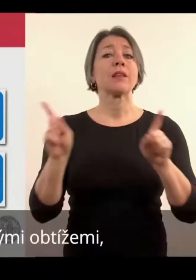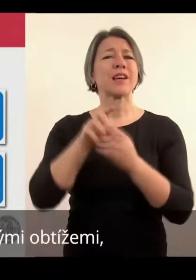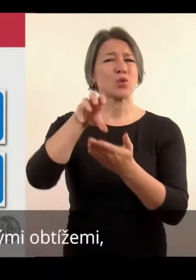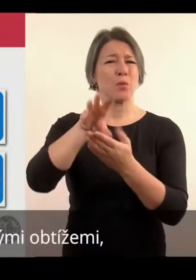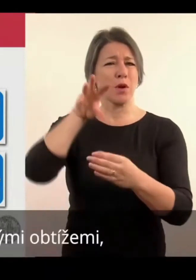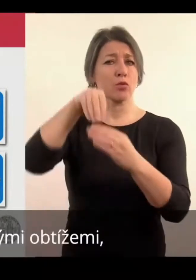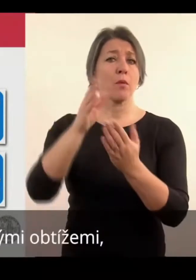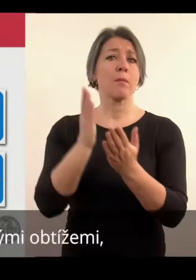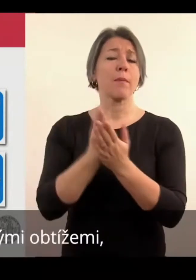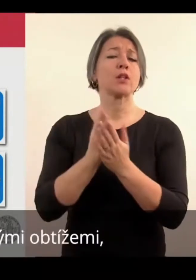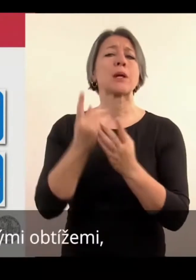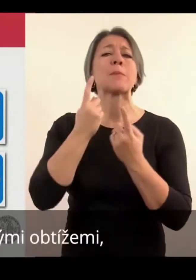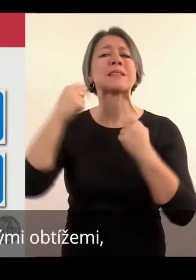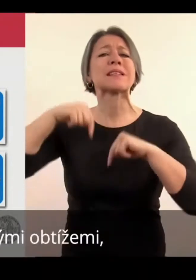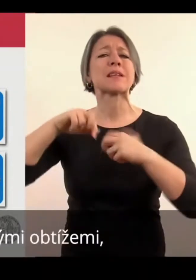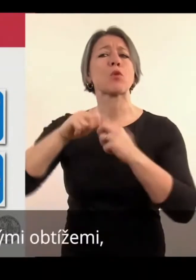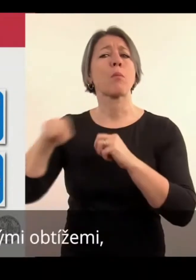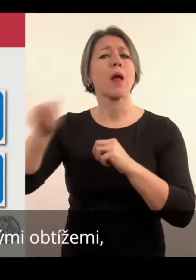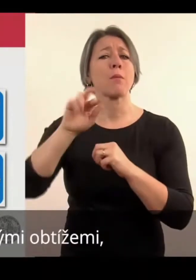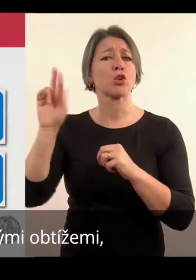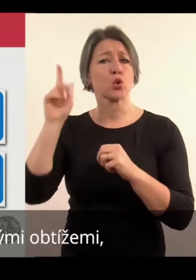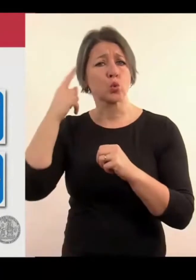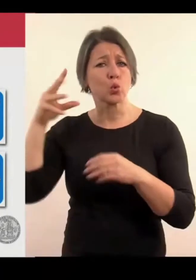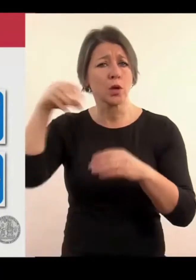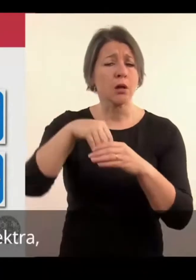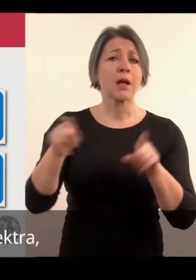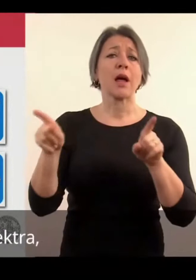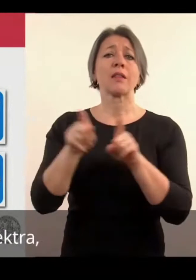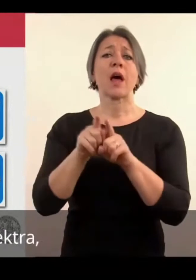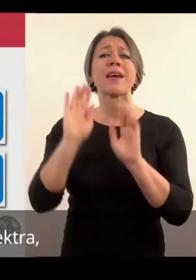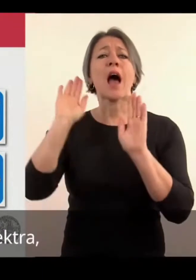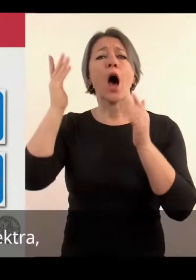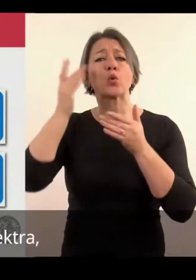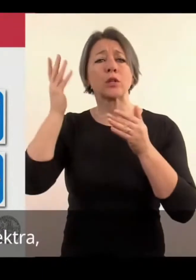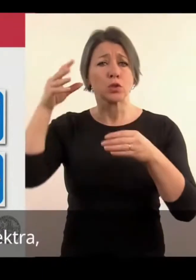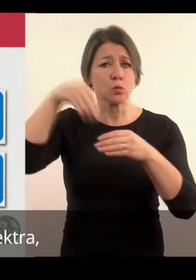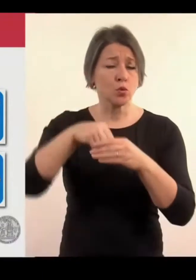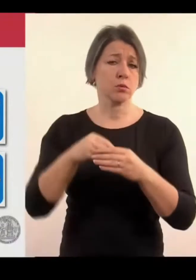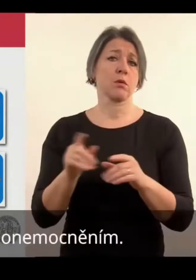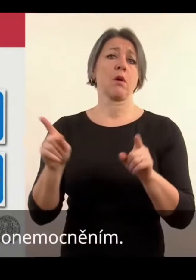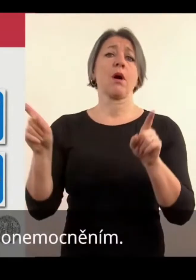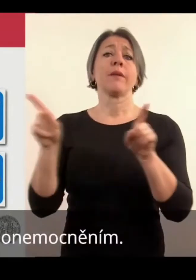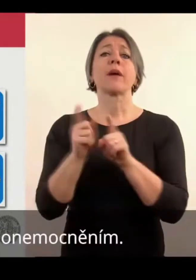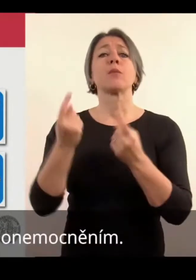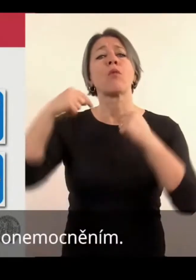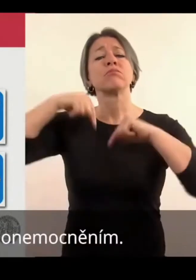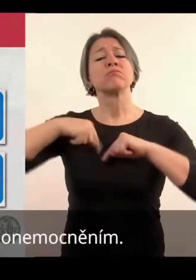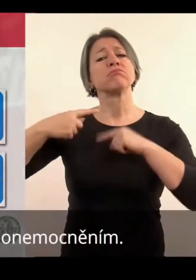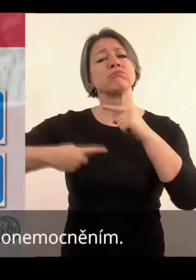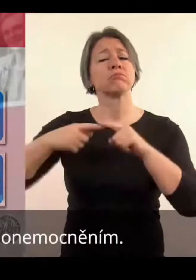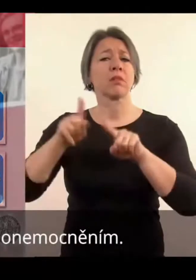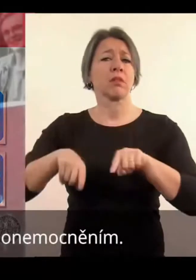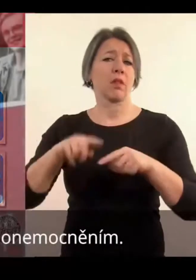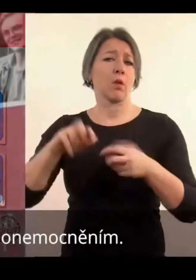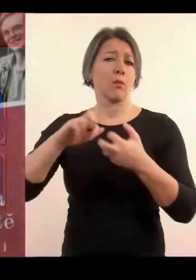patřil i studenti s cititickými odpřízeny s poruchou autistického spektra nebo s nějakým chronickým tělesním uměcím.